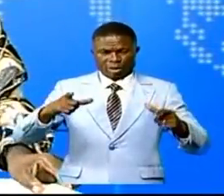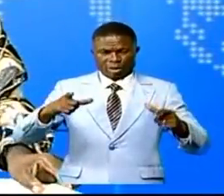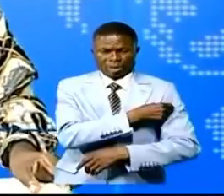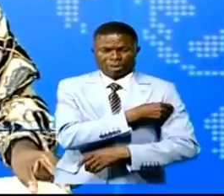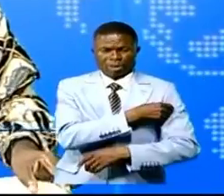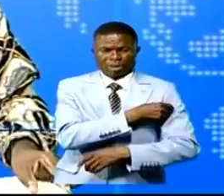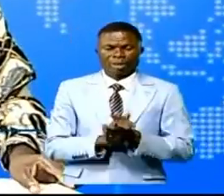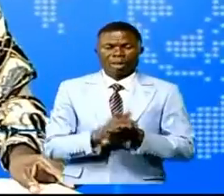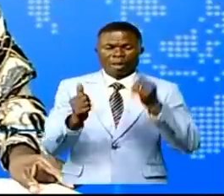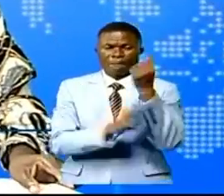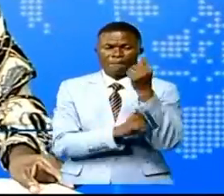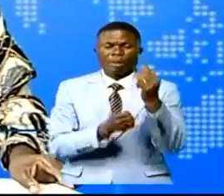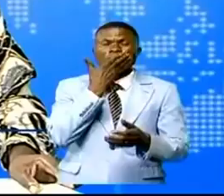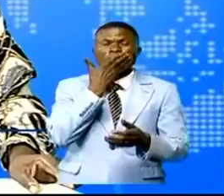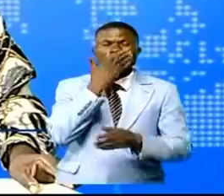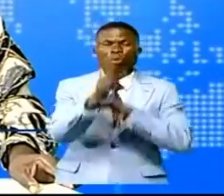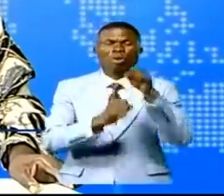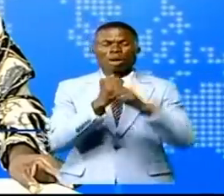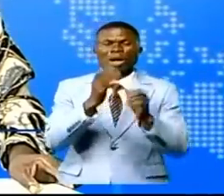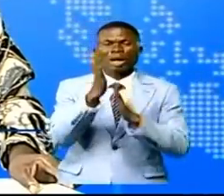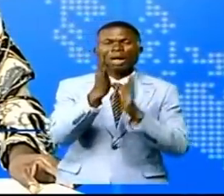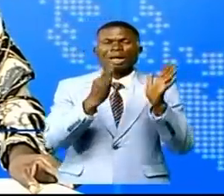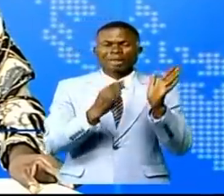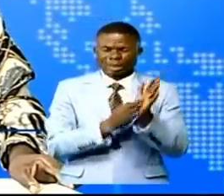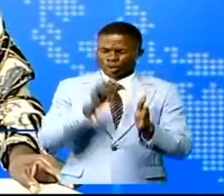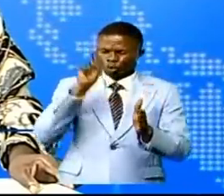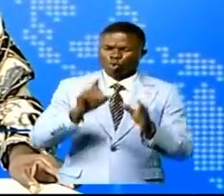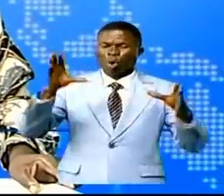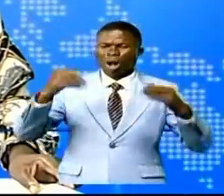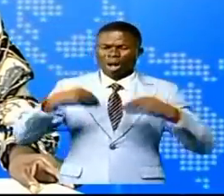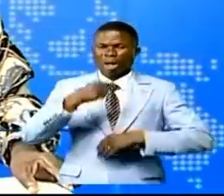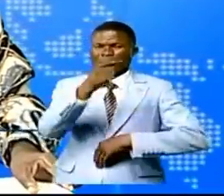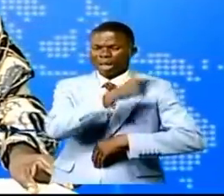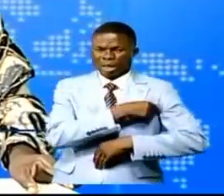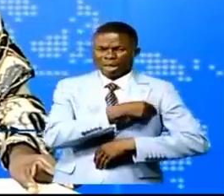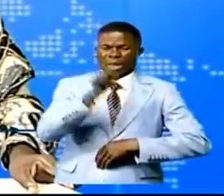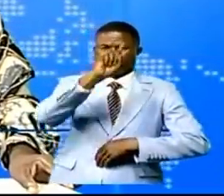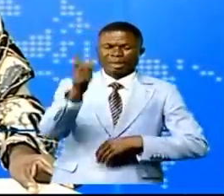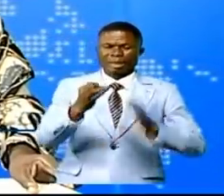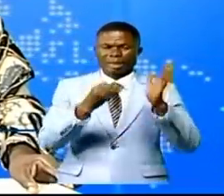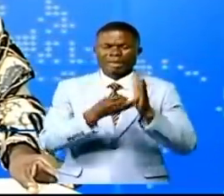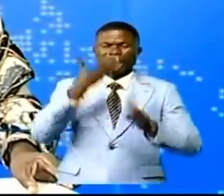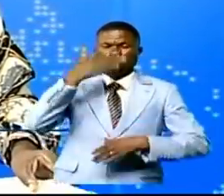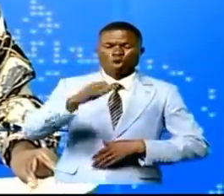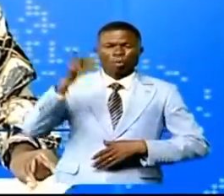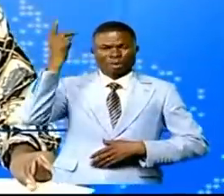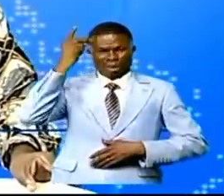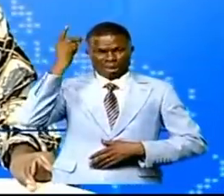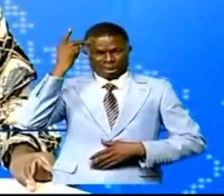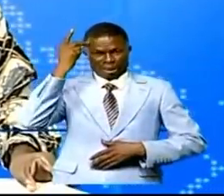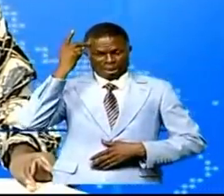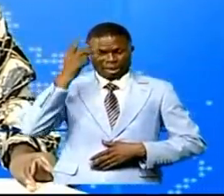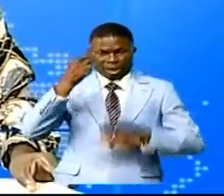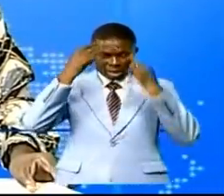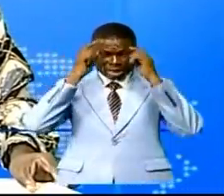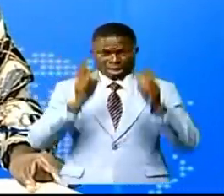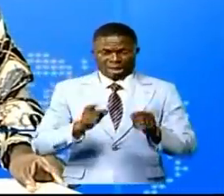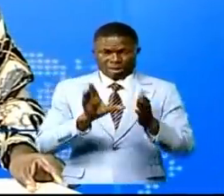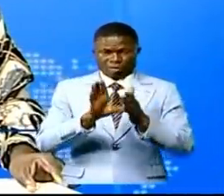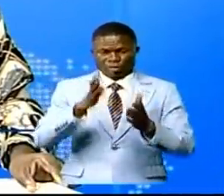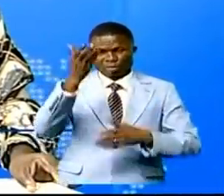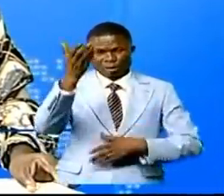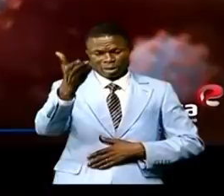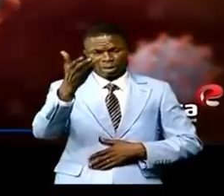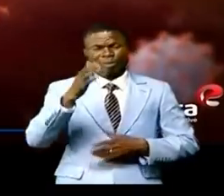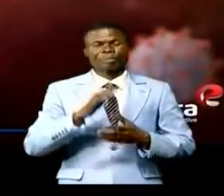les personnes âgées de plus de 18 ans à travers les 35 zones de santé de la capitale et précision de l'usine Nsakala.